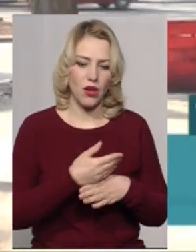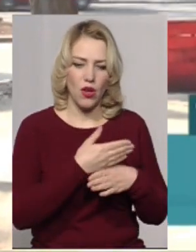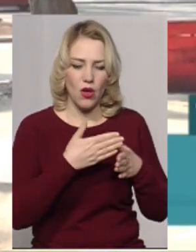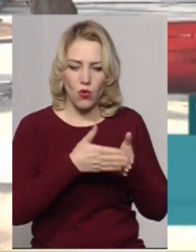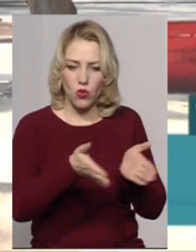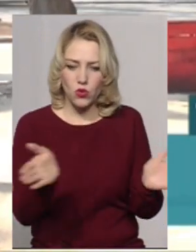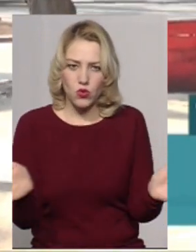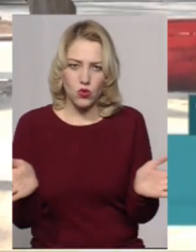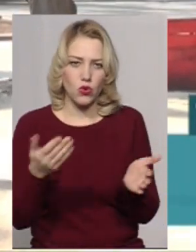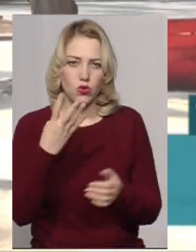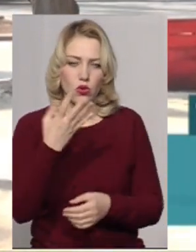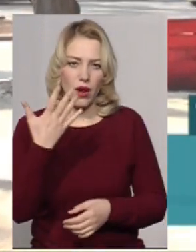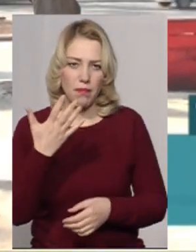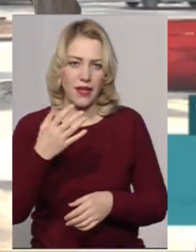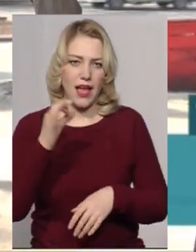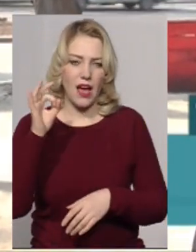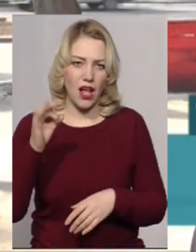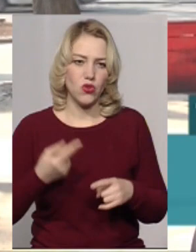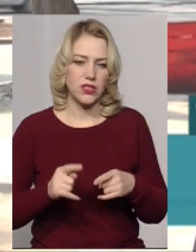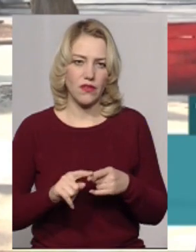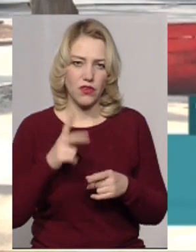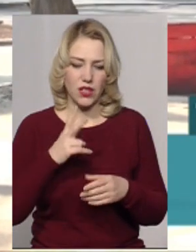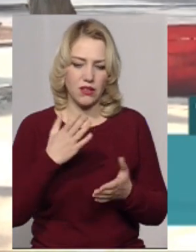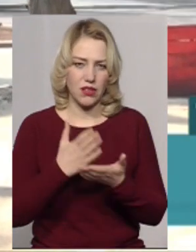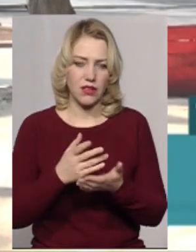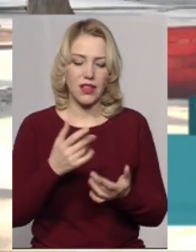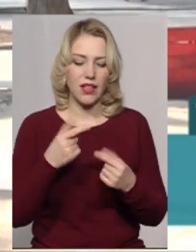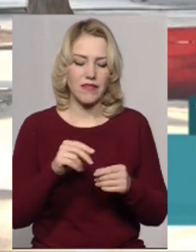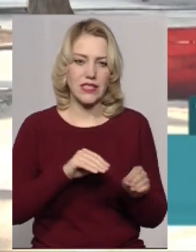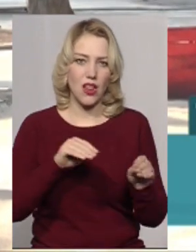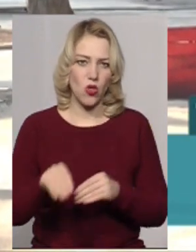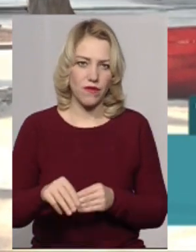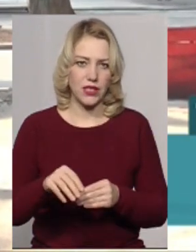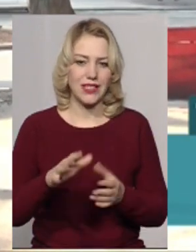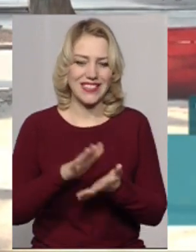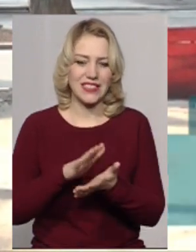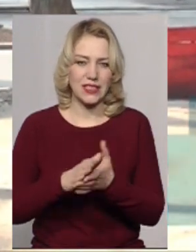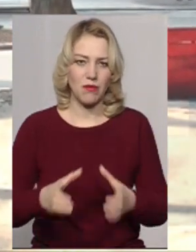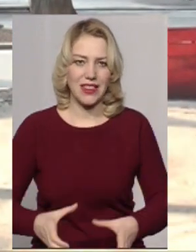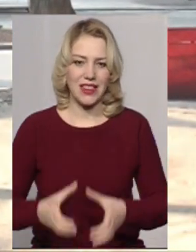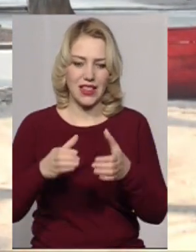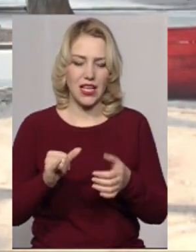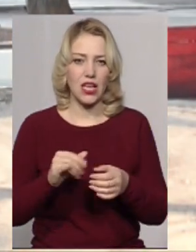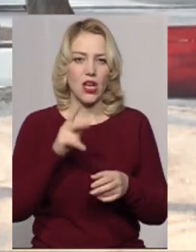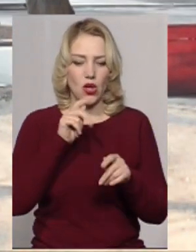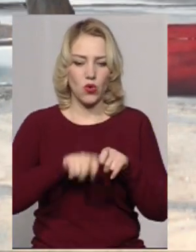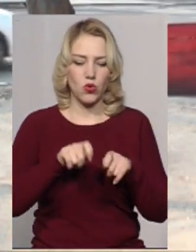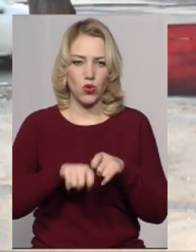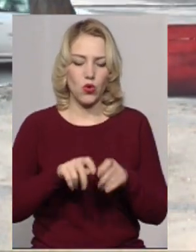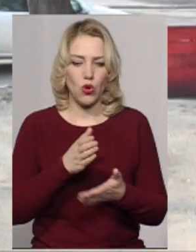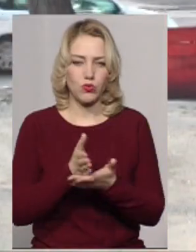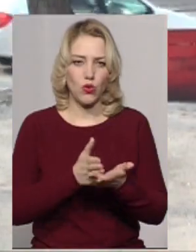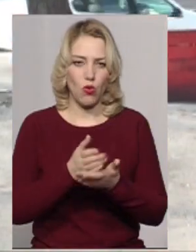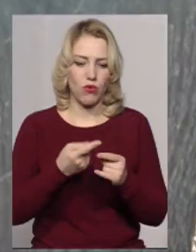45 градусів, вона бачить встановлений смітник і контролює обслуговування цього смітника, щоб люди не вибрасували